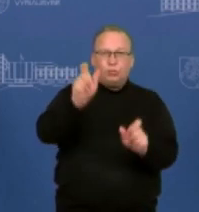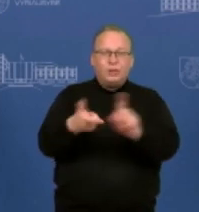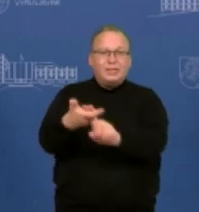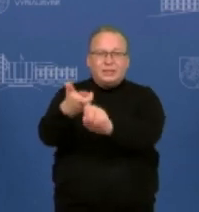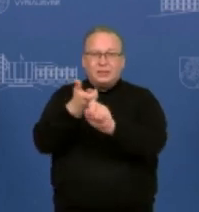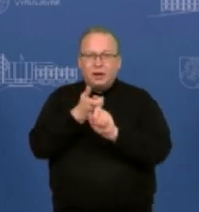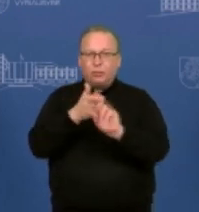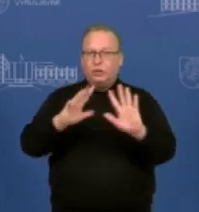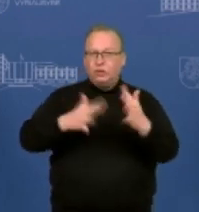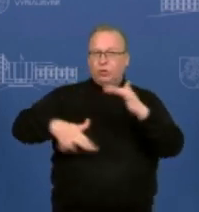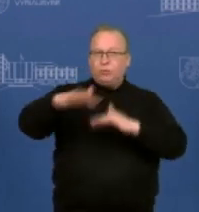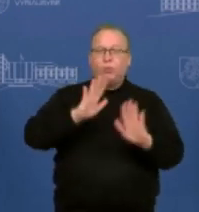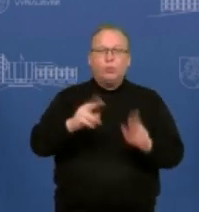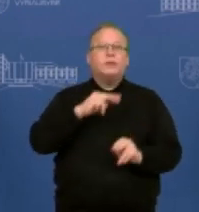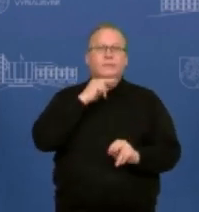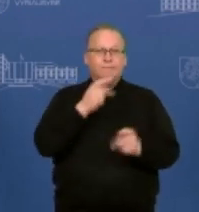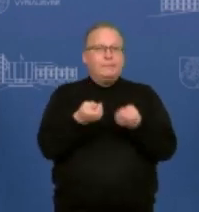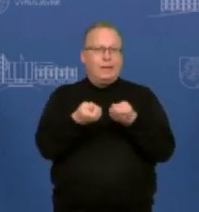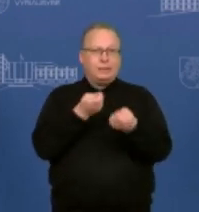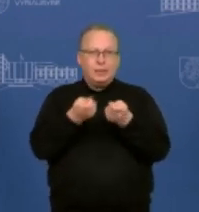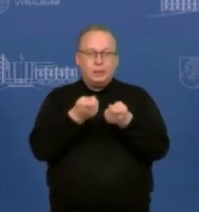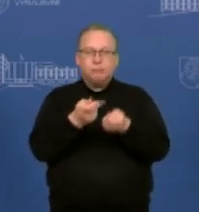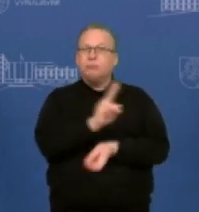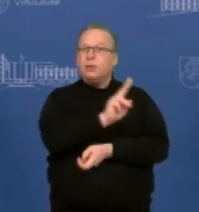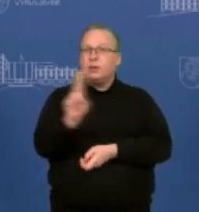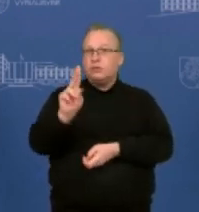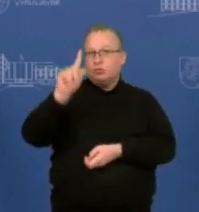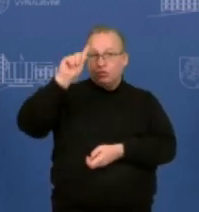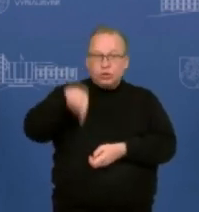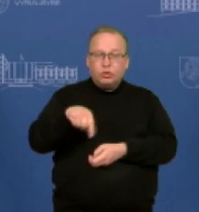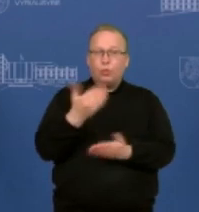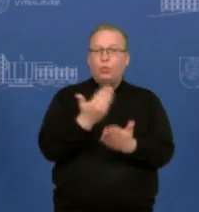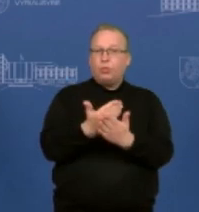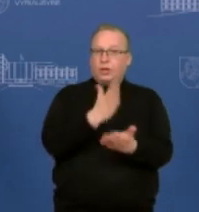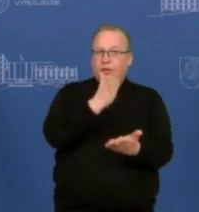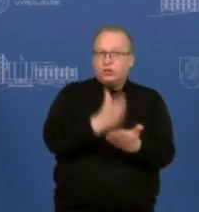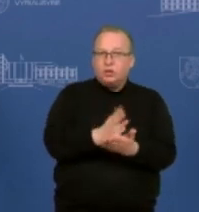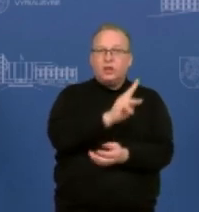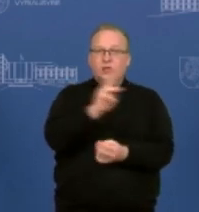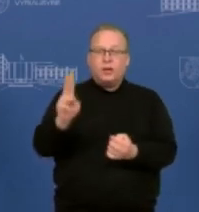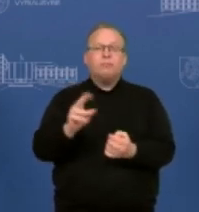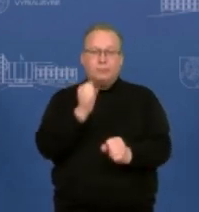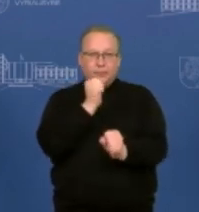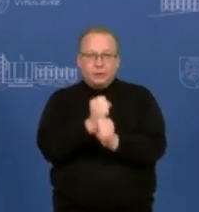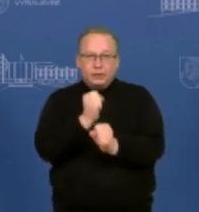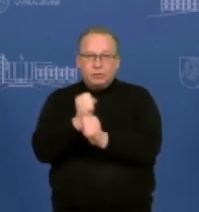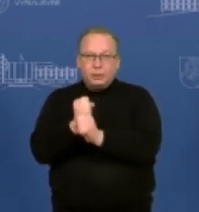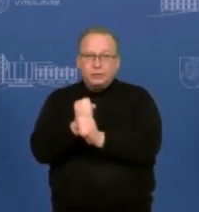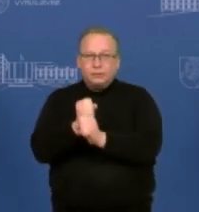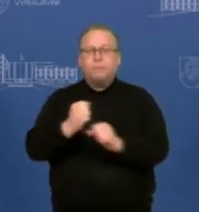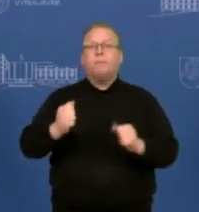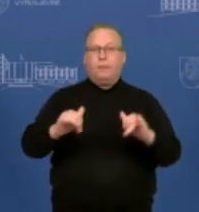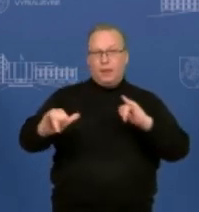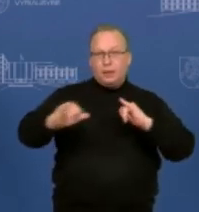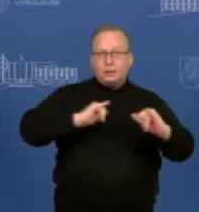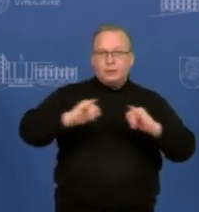įtraukti. Tai būkite labai atsargus, visi tie, kurie žinote, dėl ko esate, dėl ko kažką darote, tiesiog elkitės